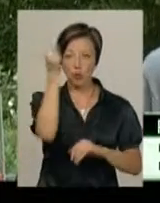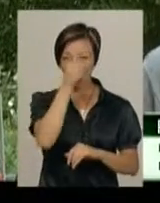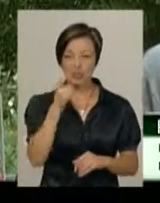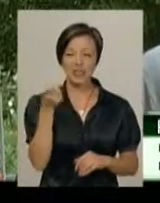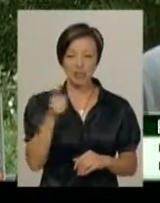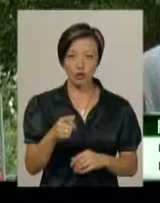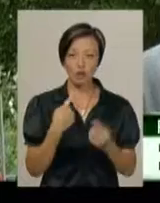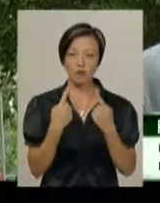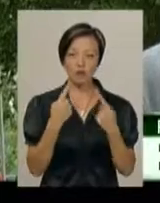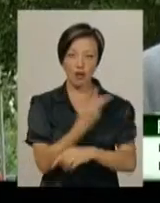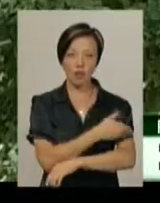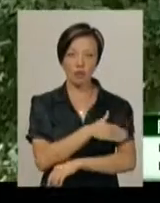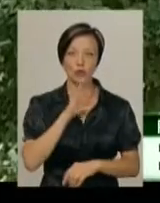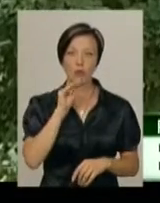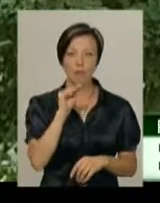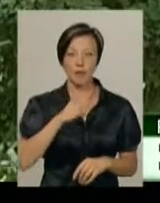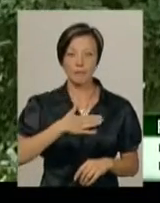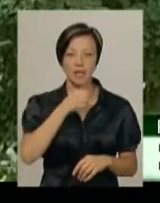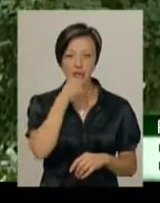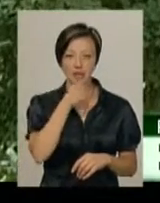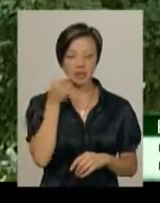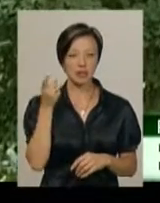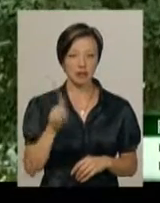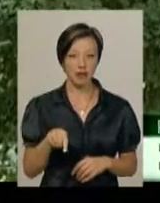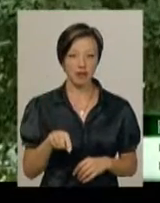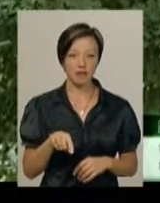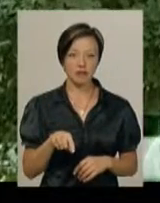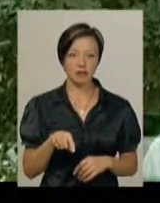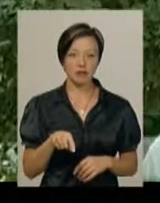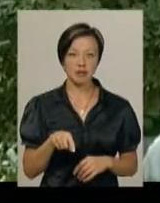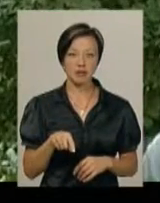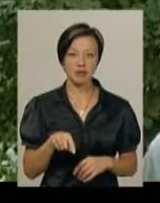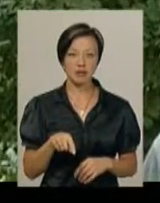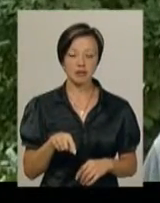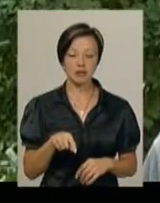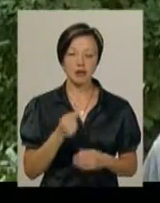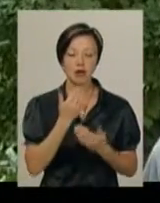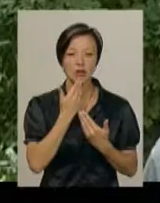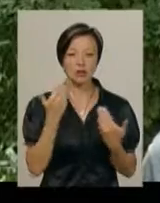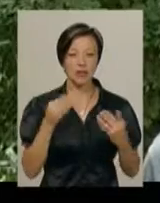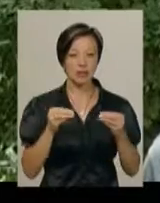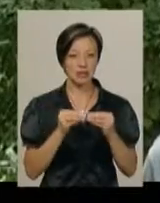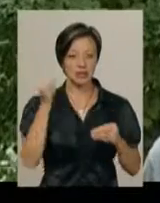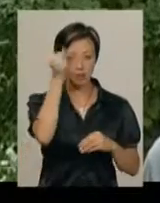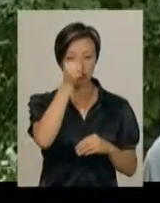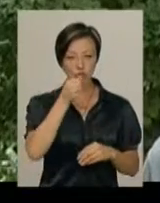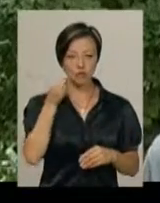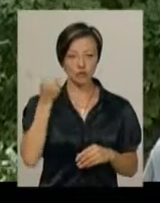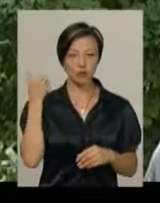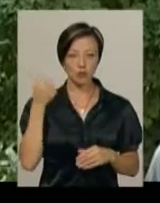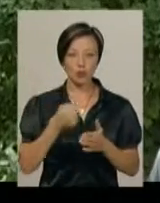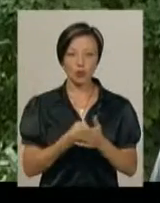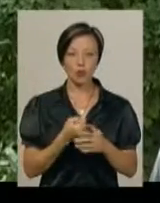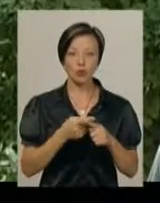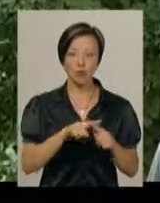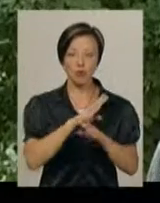розмовляли польською мовою. Мій дід навіть останніх 10 років тому, ще до того,